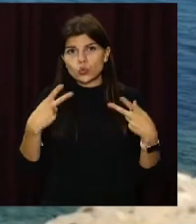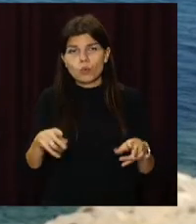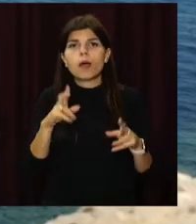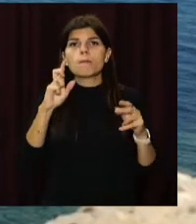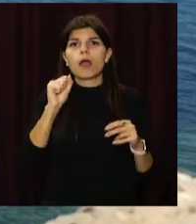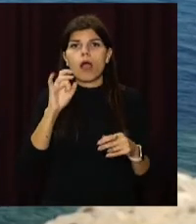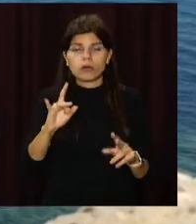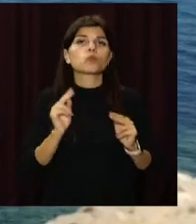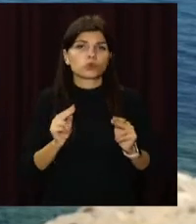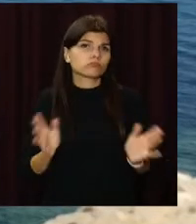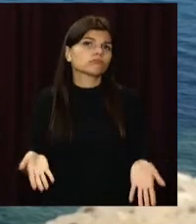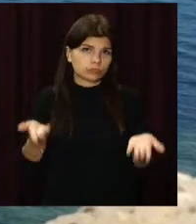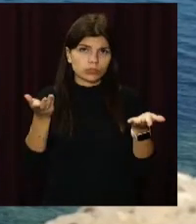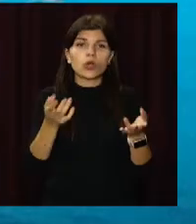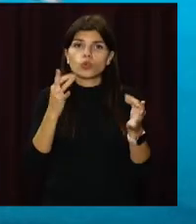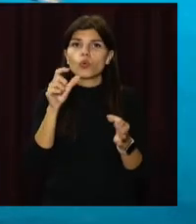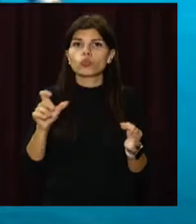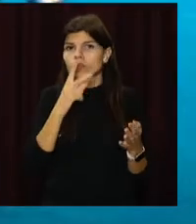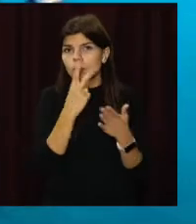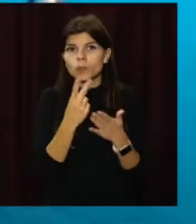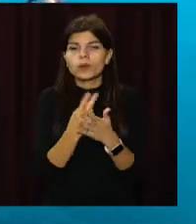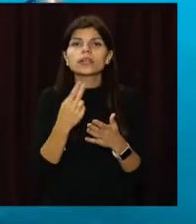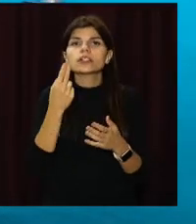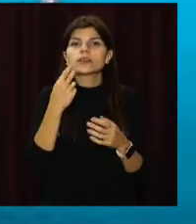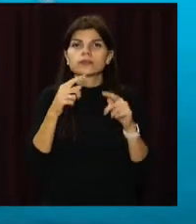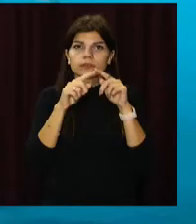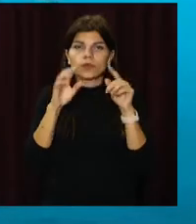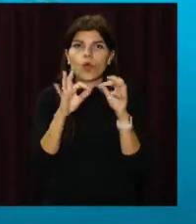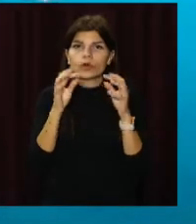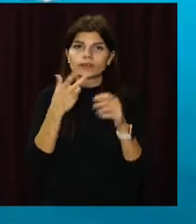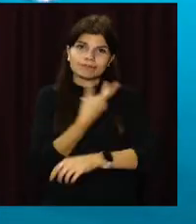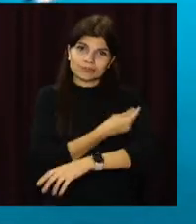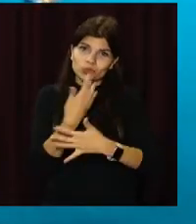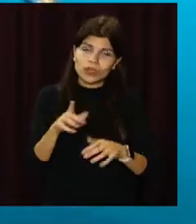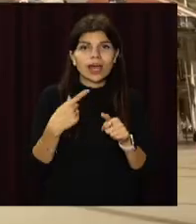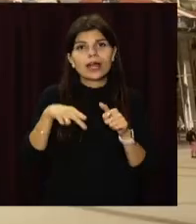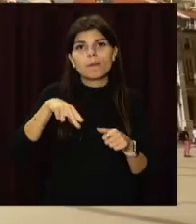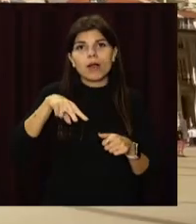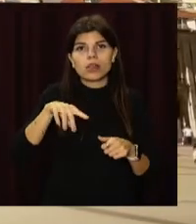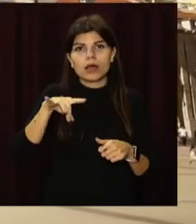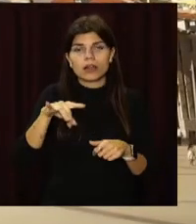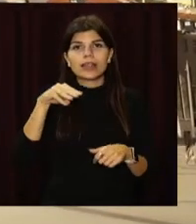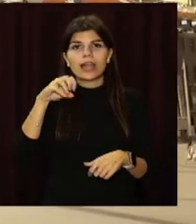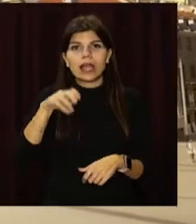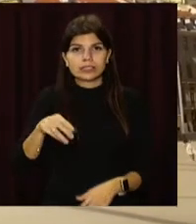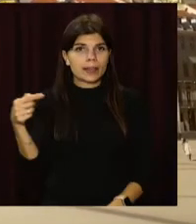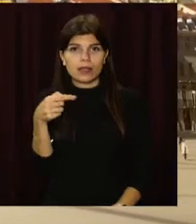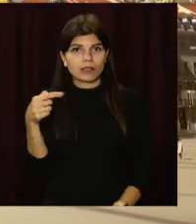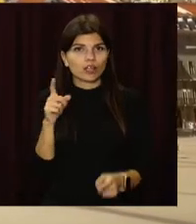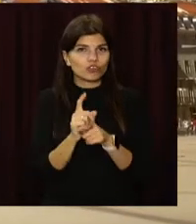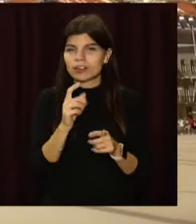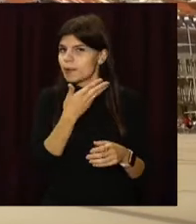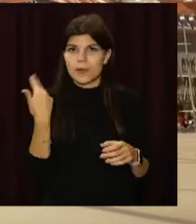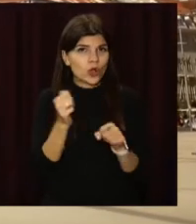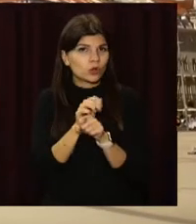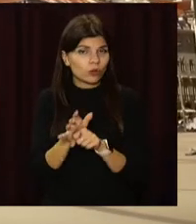баром. Однак клієнтам треба пред'явити цифровий сертифікат про щеплення або негативний ПЛР-тест. Натомість ці документи не обов